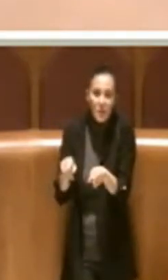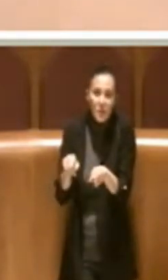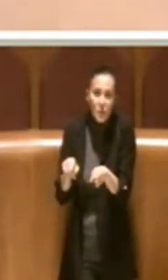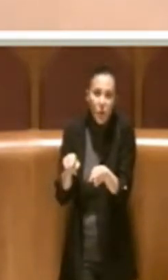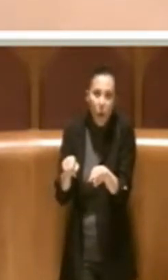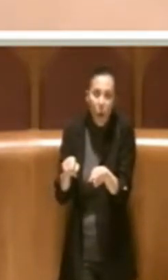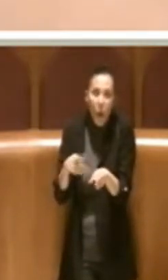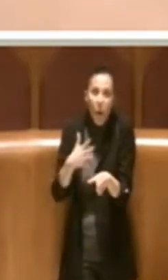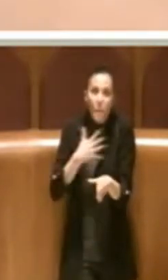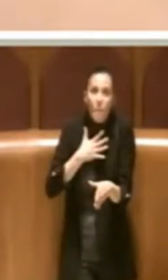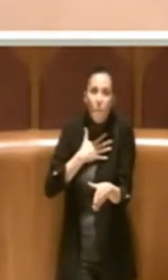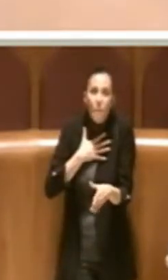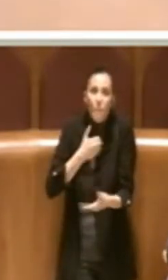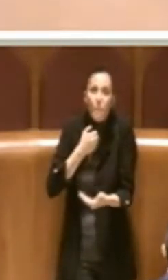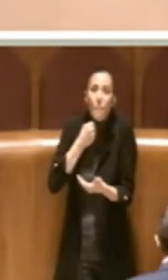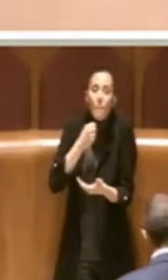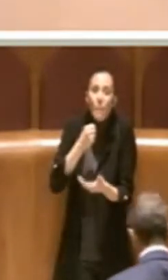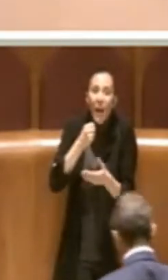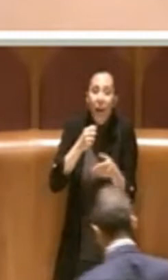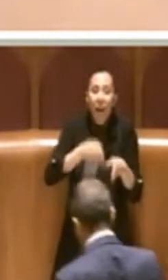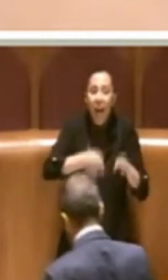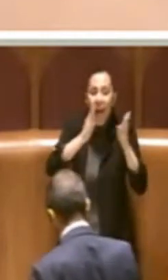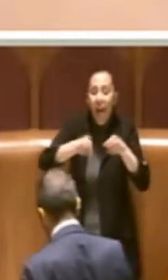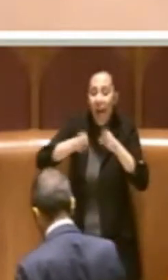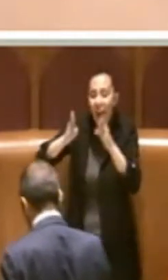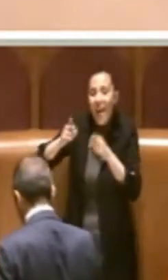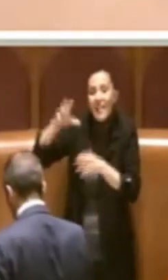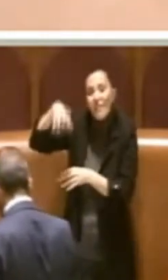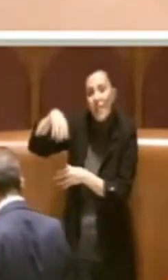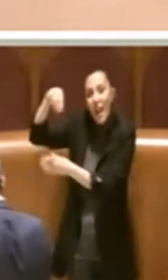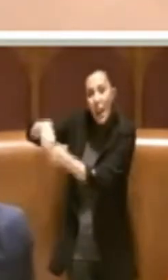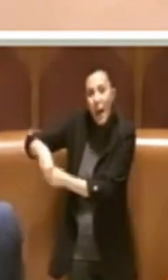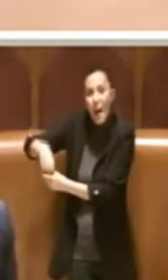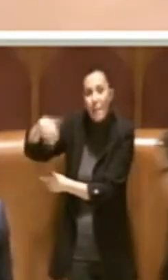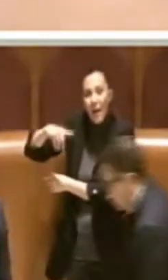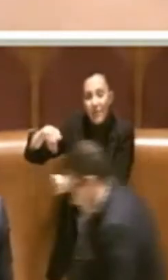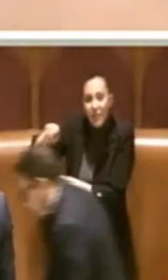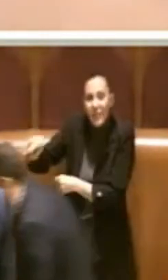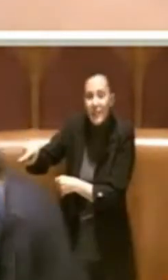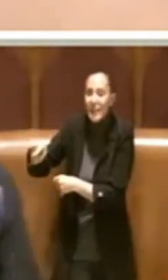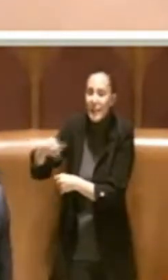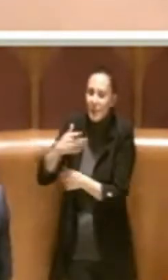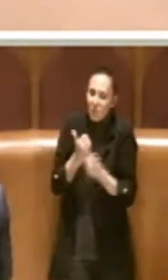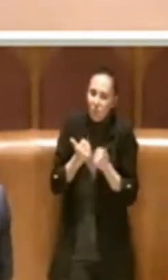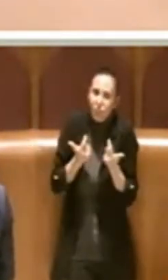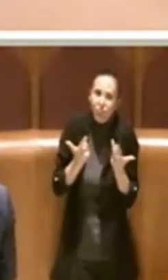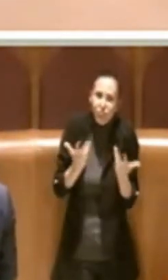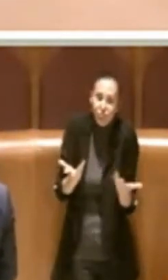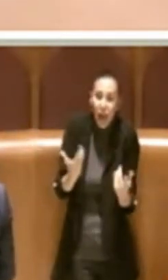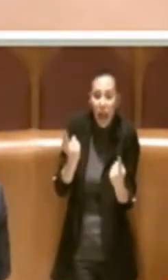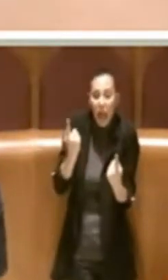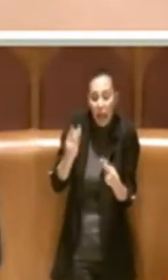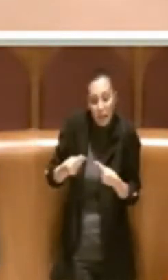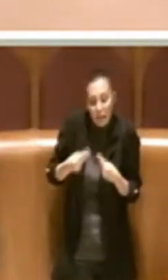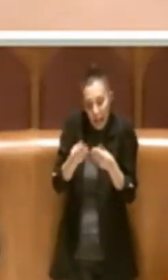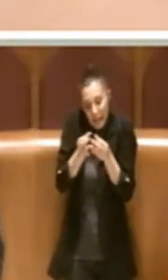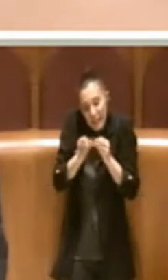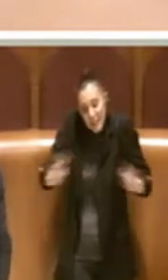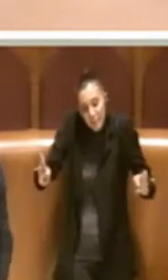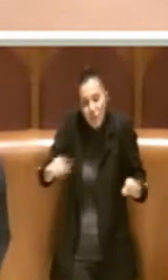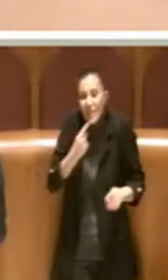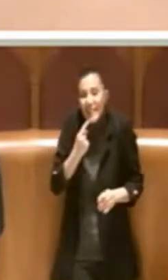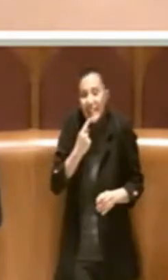beni che sono all'interno di Villa Panfili, che sono tanti e che possono essere messi a disposizione della